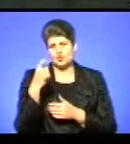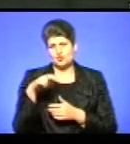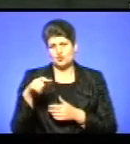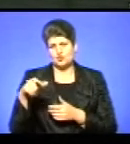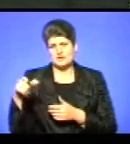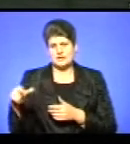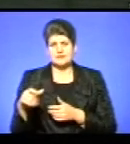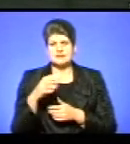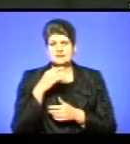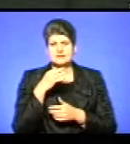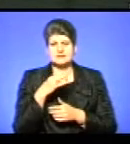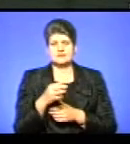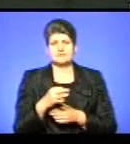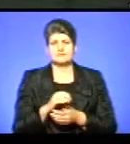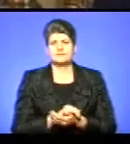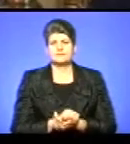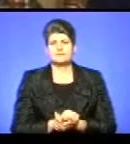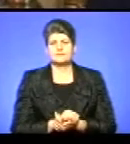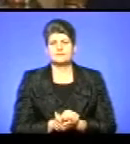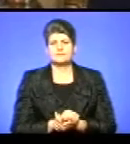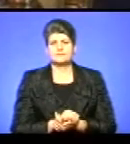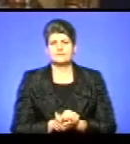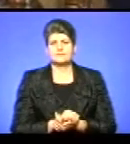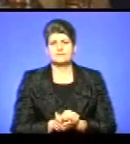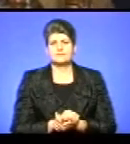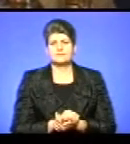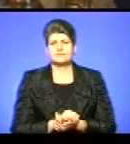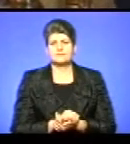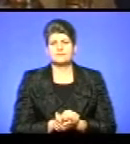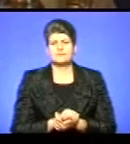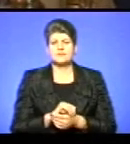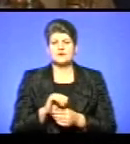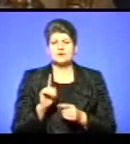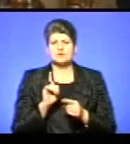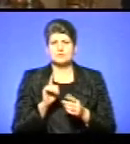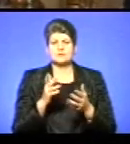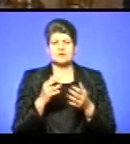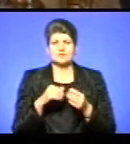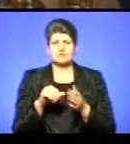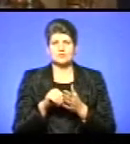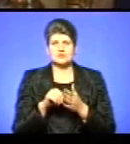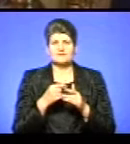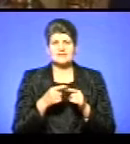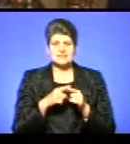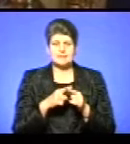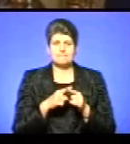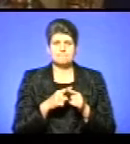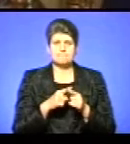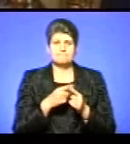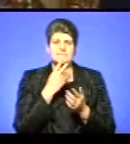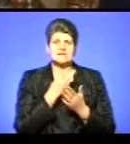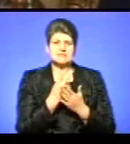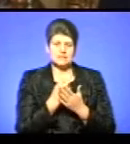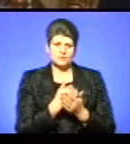повідомив отець Василь Козак. «Щоби взяти участь в цій презентації, яку хочемо